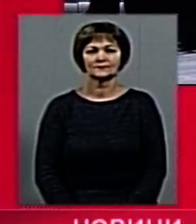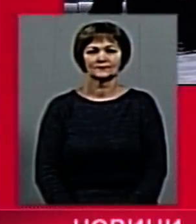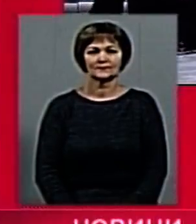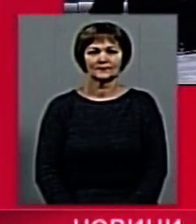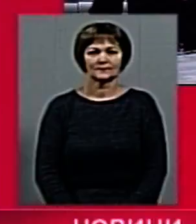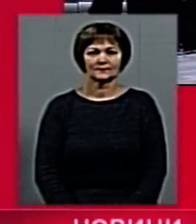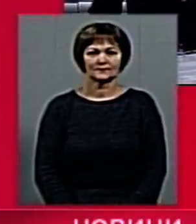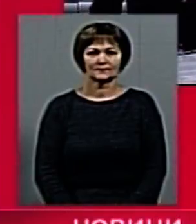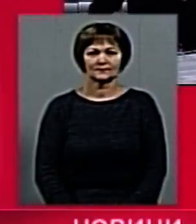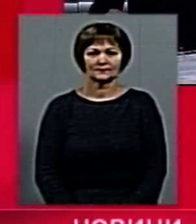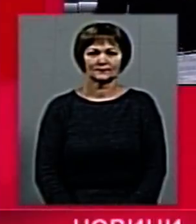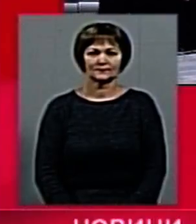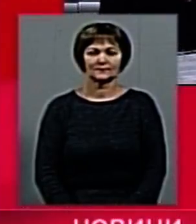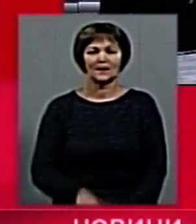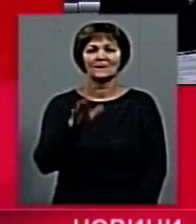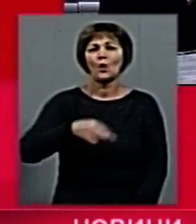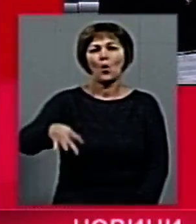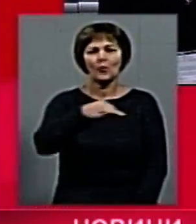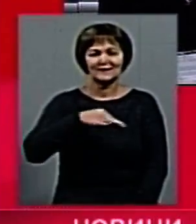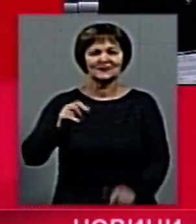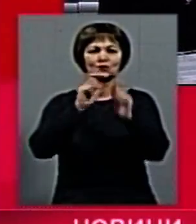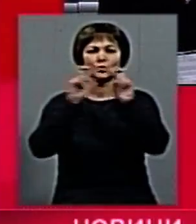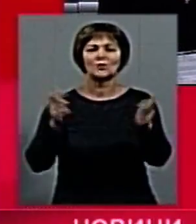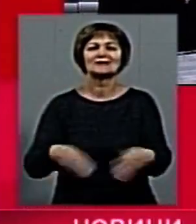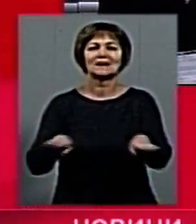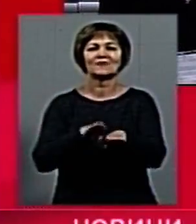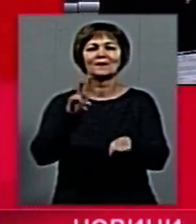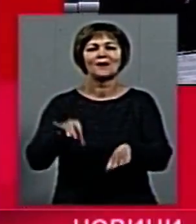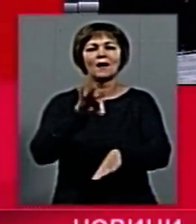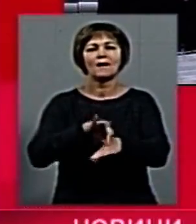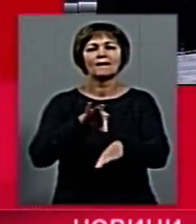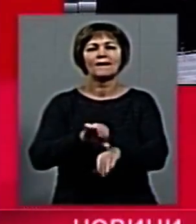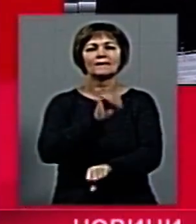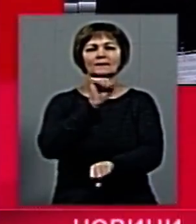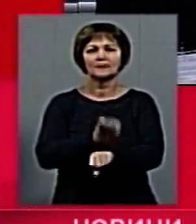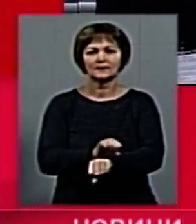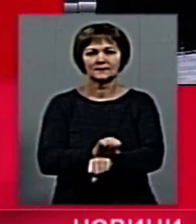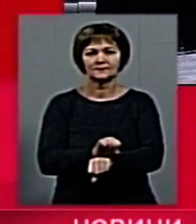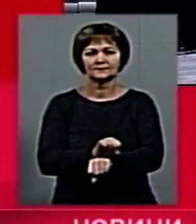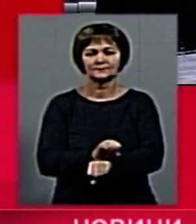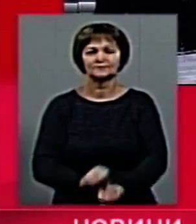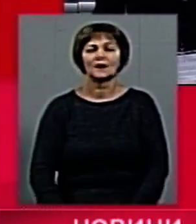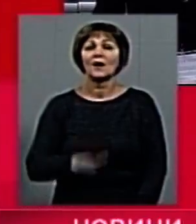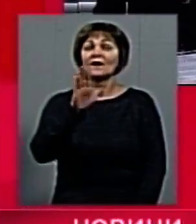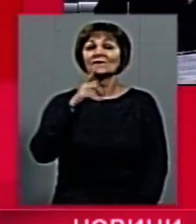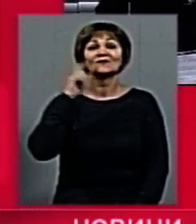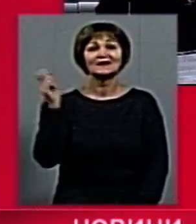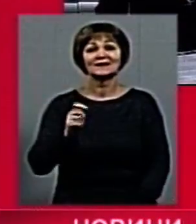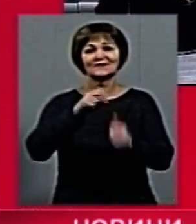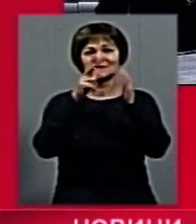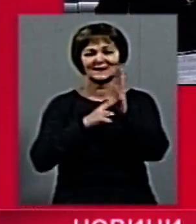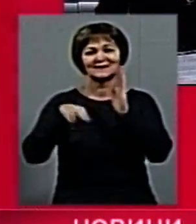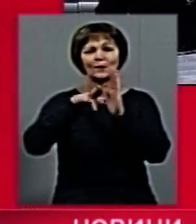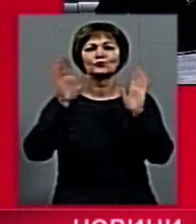Музика В області навчальні заклади закриваються на карантин. У неділю, 18